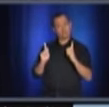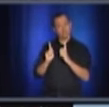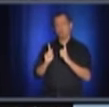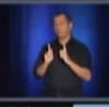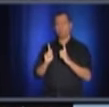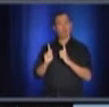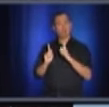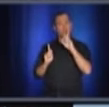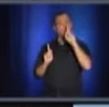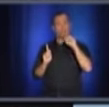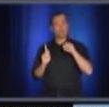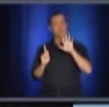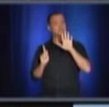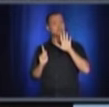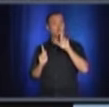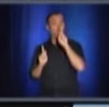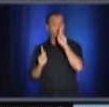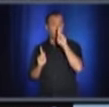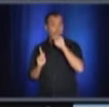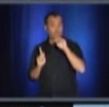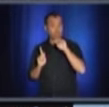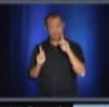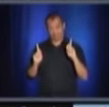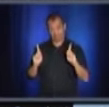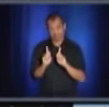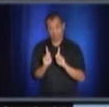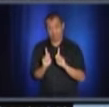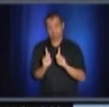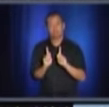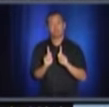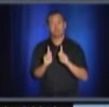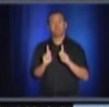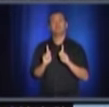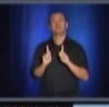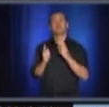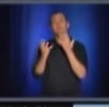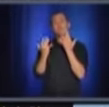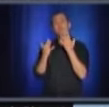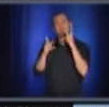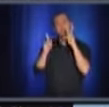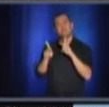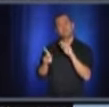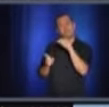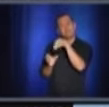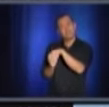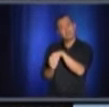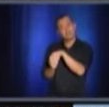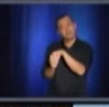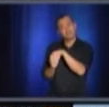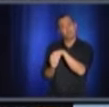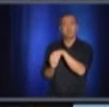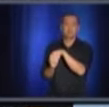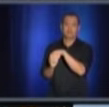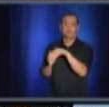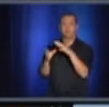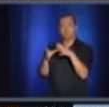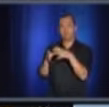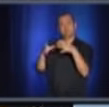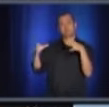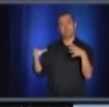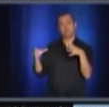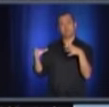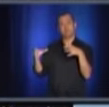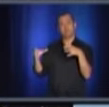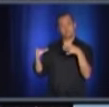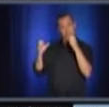cinquante, et aussi pour une nouvelle augmentation de la limite des rassemblements intérieurs, deux mesures qui leur permettraient de